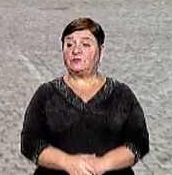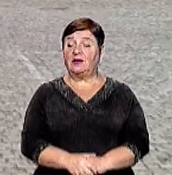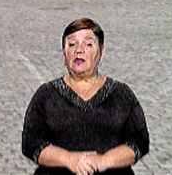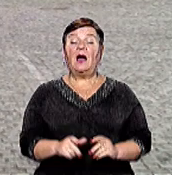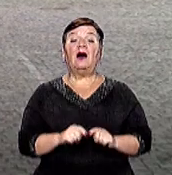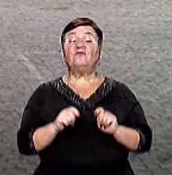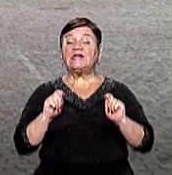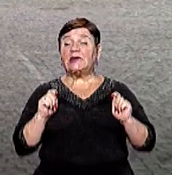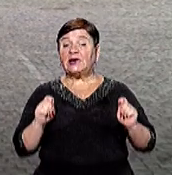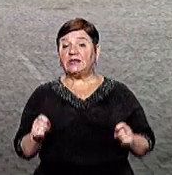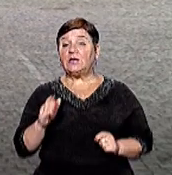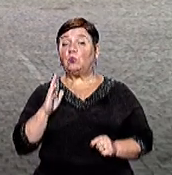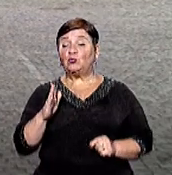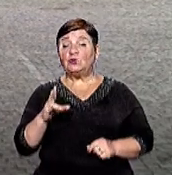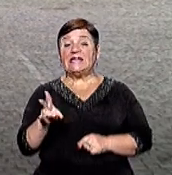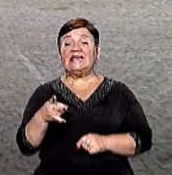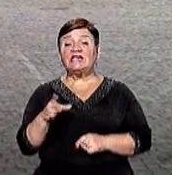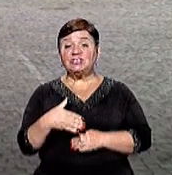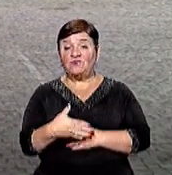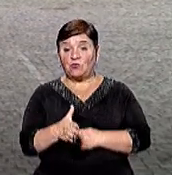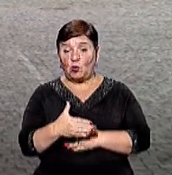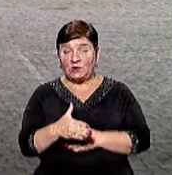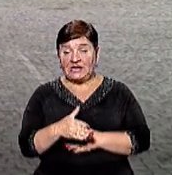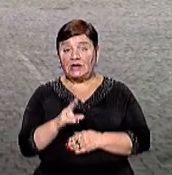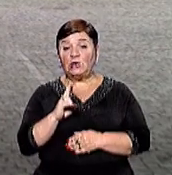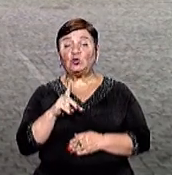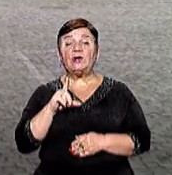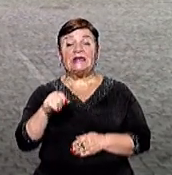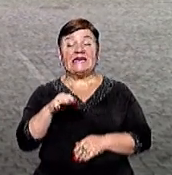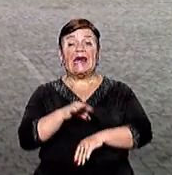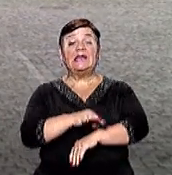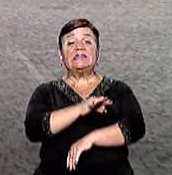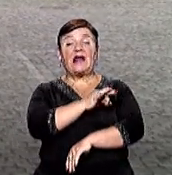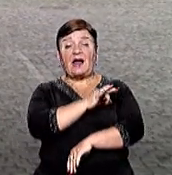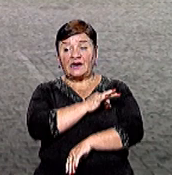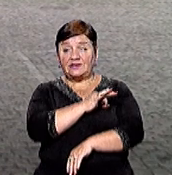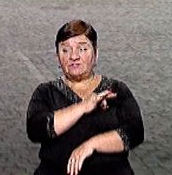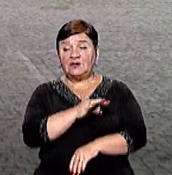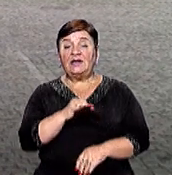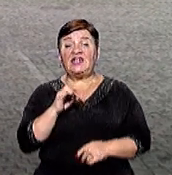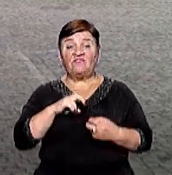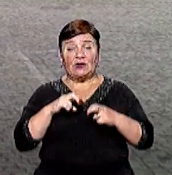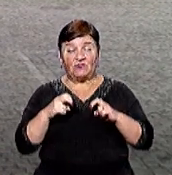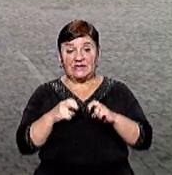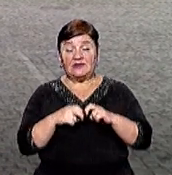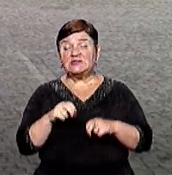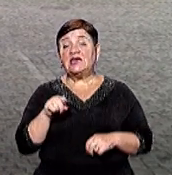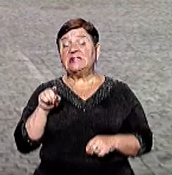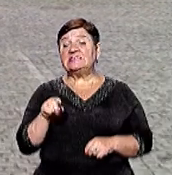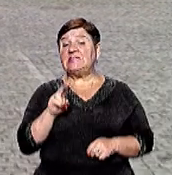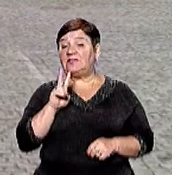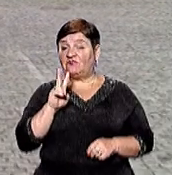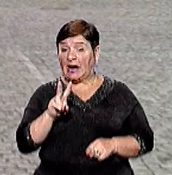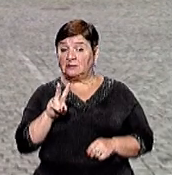Відкриті будуть нижні ворота і той, який їде на Арахів і на Івано-Фронківський Оці два перевали будуть